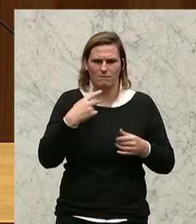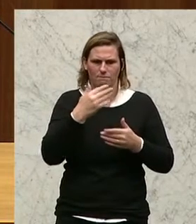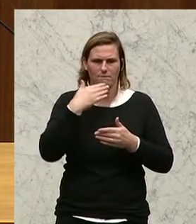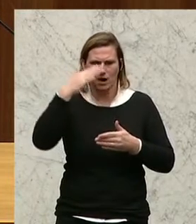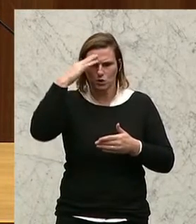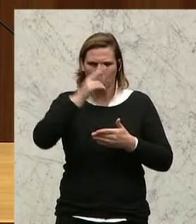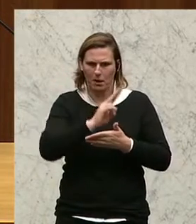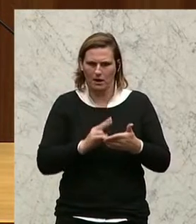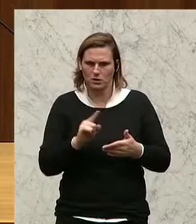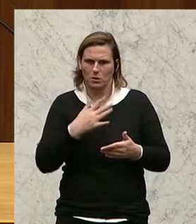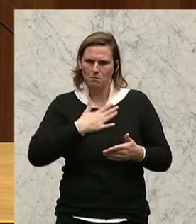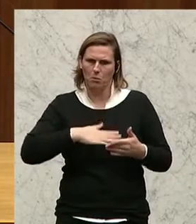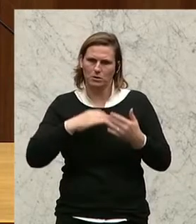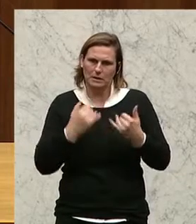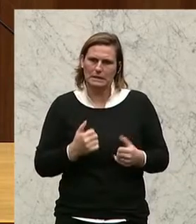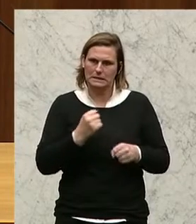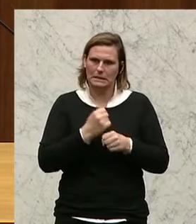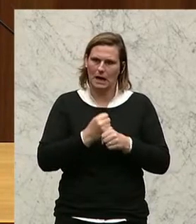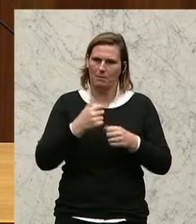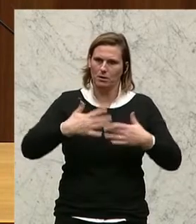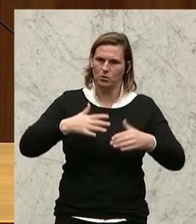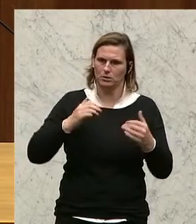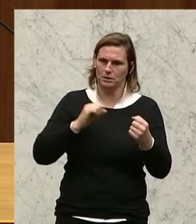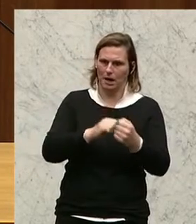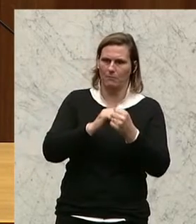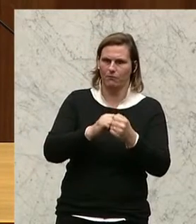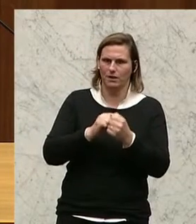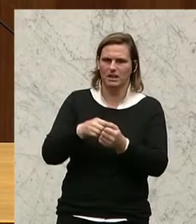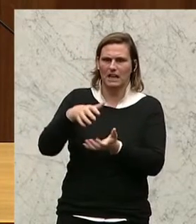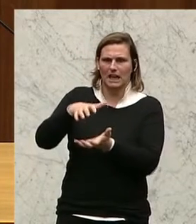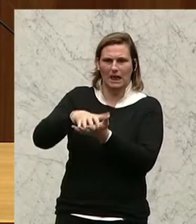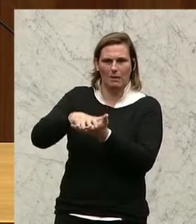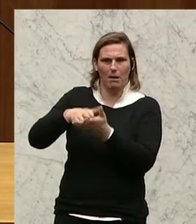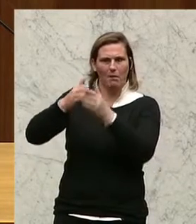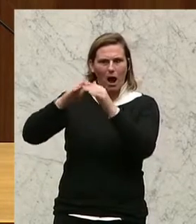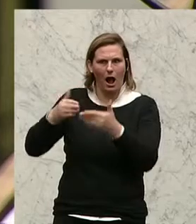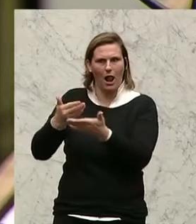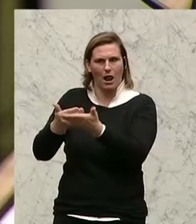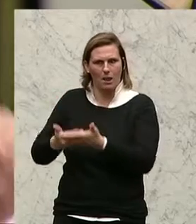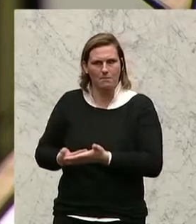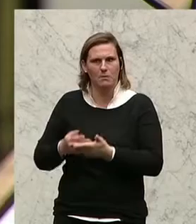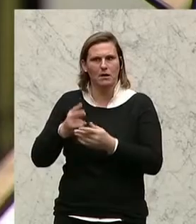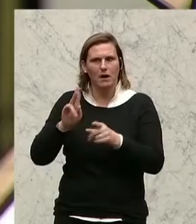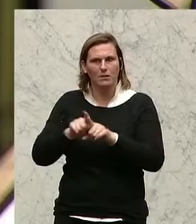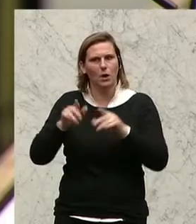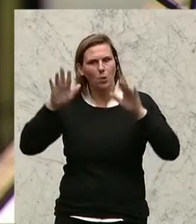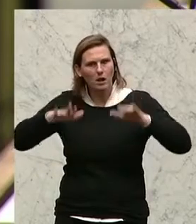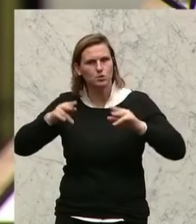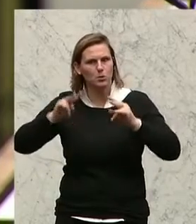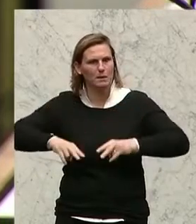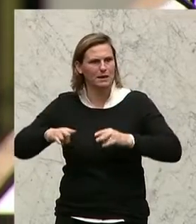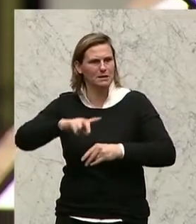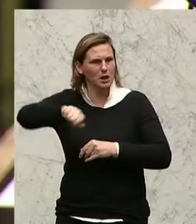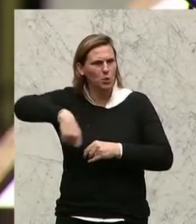habe, Sie möchten jetzt die Arbeitslosigkeit bekämpfen, indem Sie Kebab auf der Alm anbieten wollen, weil dann könnten wir die Asylberechtigten, die